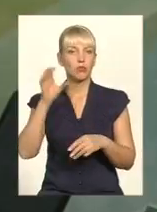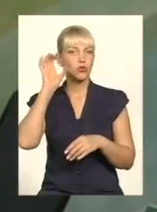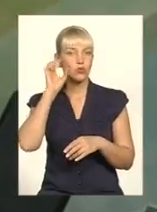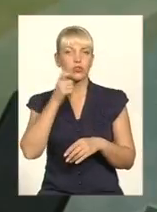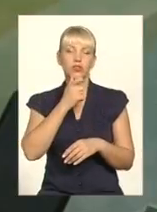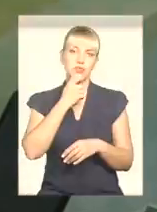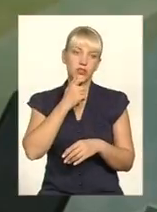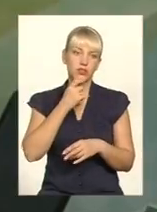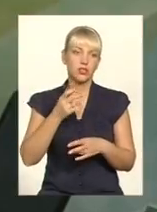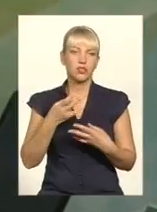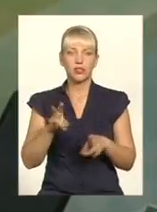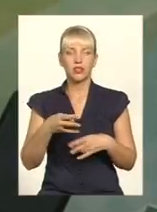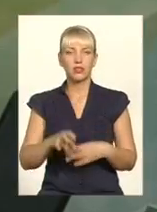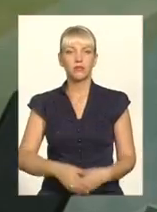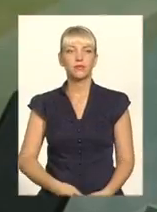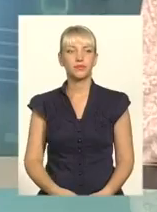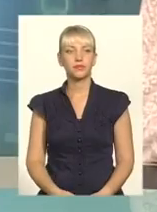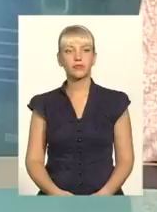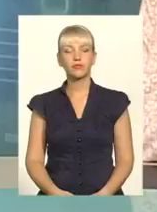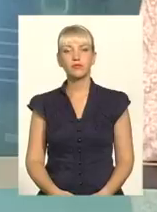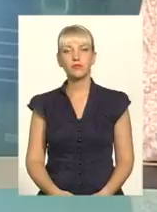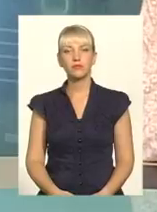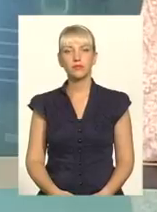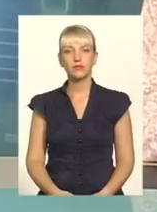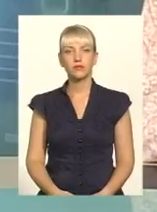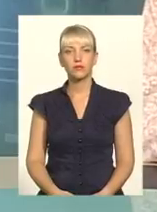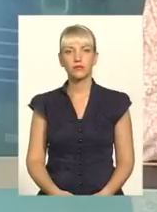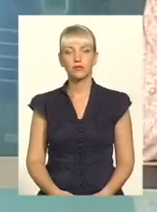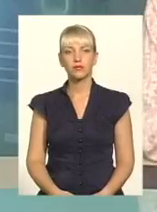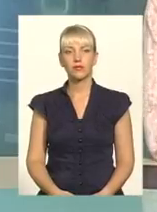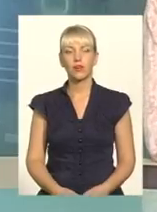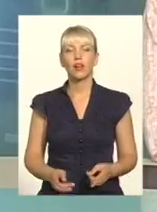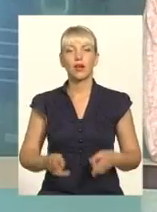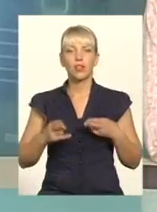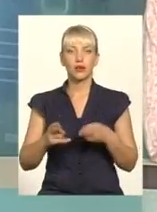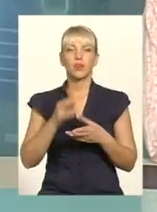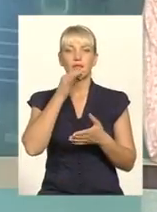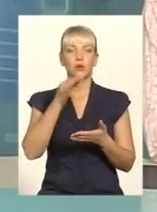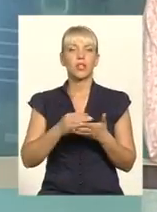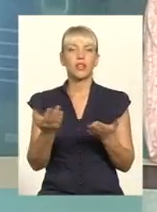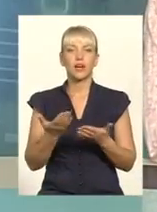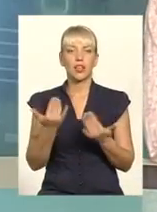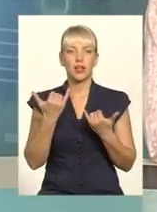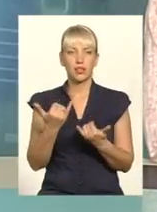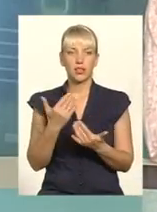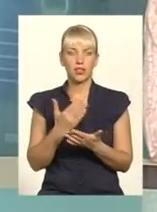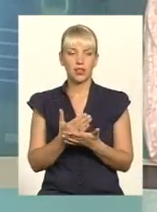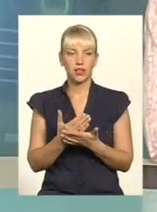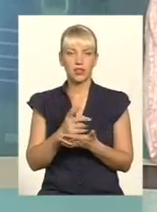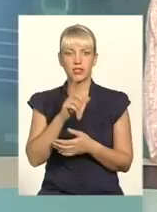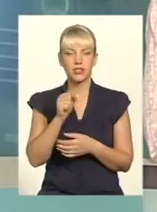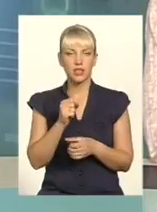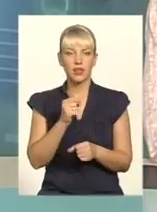інтересно чи неінтересно. Олександр Миколаївич, кримінальна відповідальність, яка вона нині за вчинення